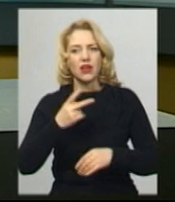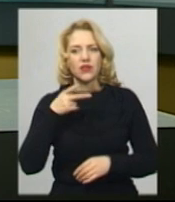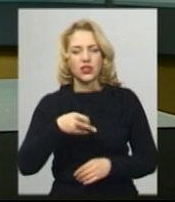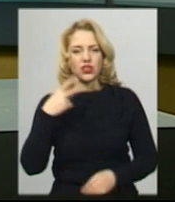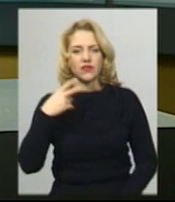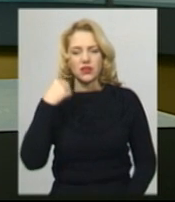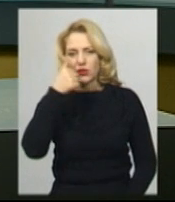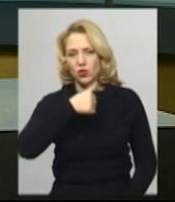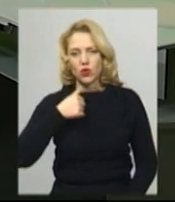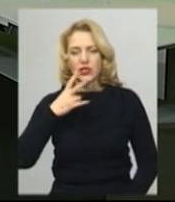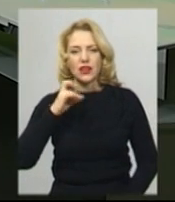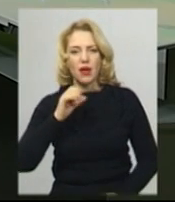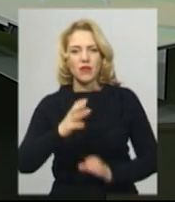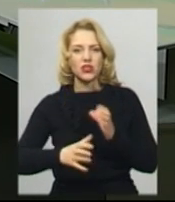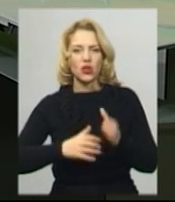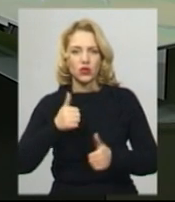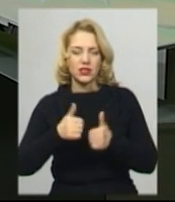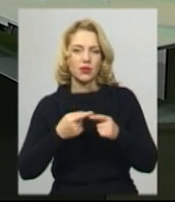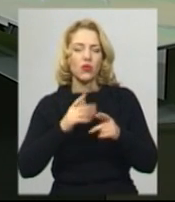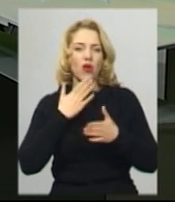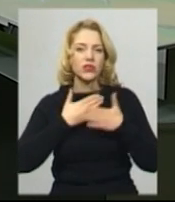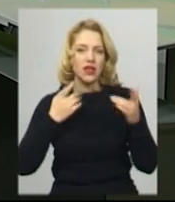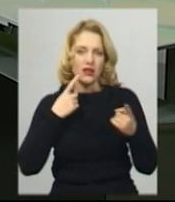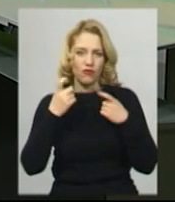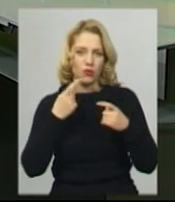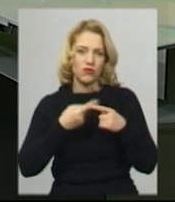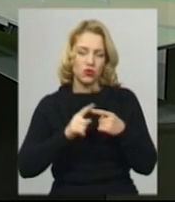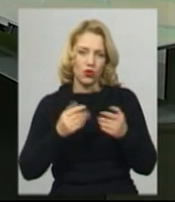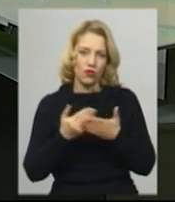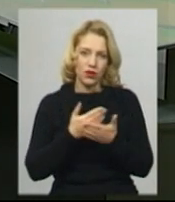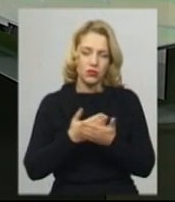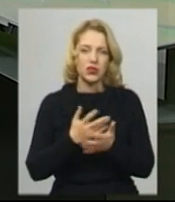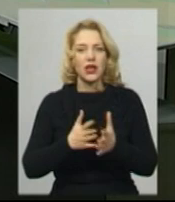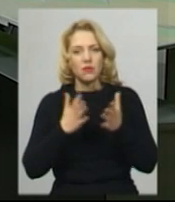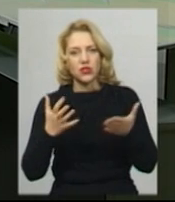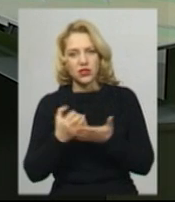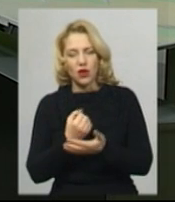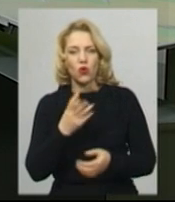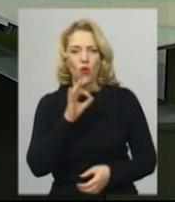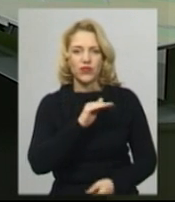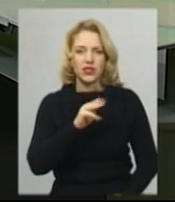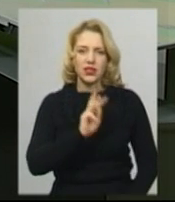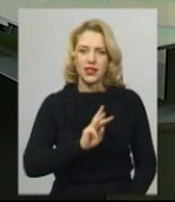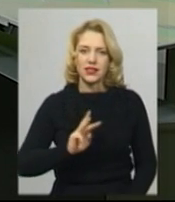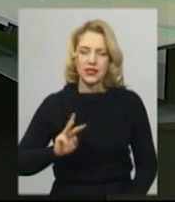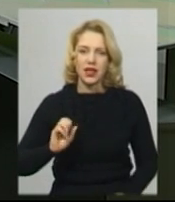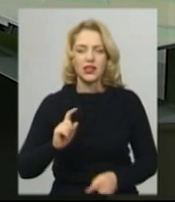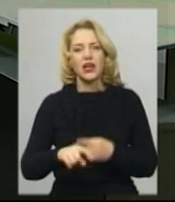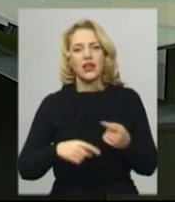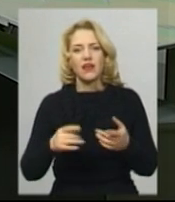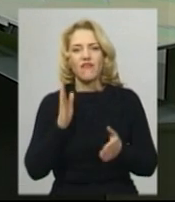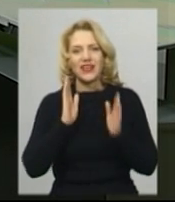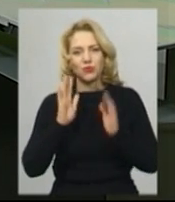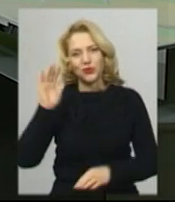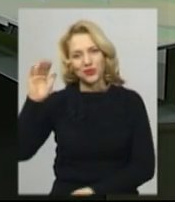на міжнародних змаганнях. Це була остання інформація цього випуску. Більше новин знаходьте на нашому офіційному сайті та на сторінці у